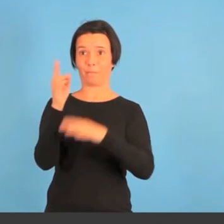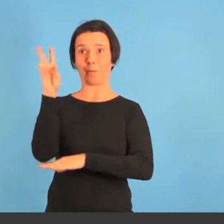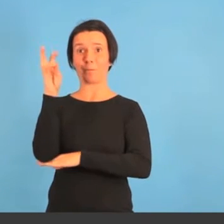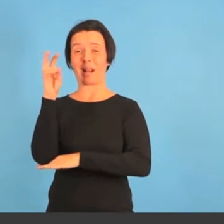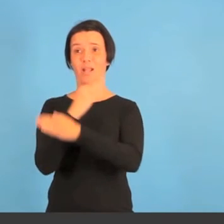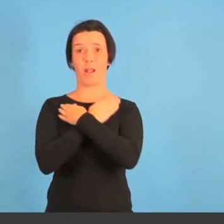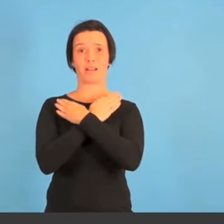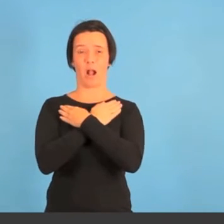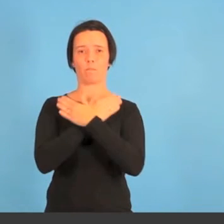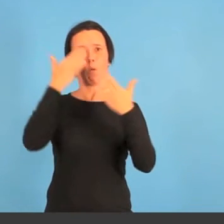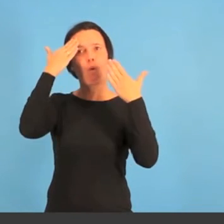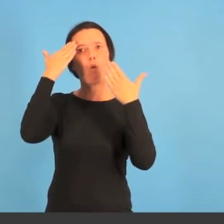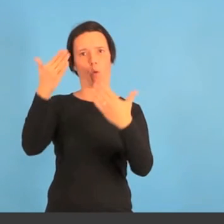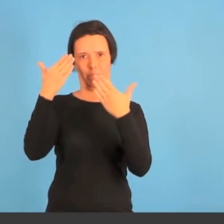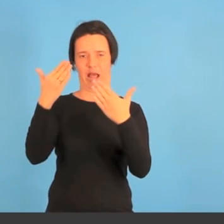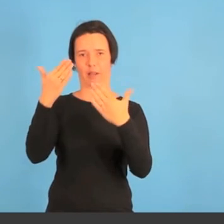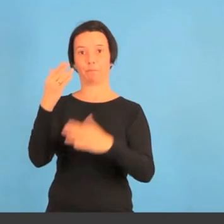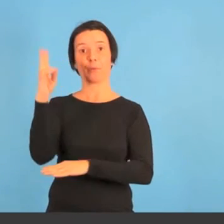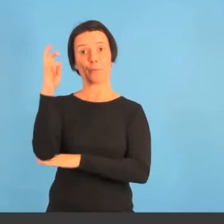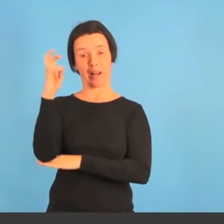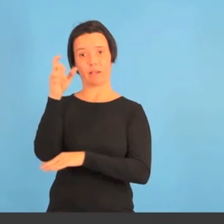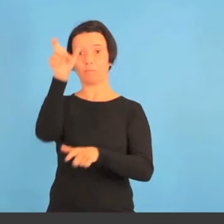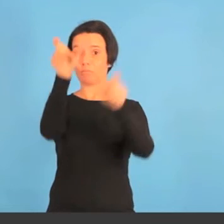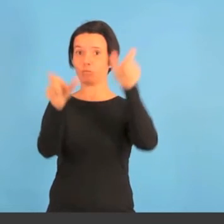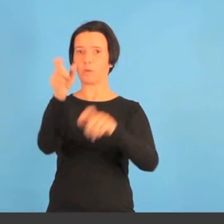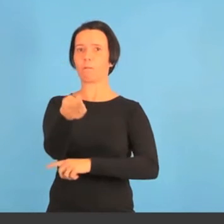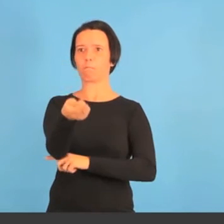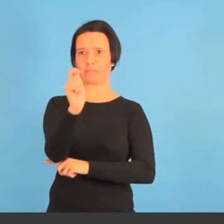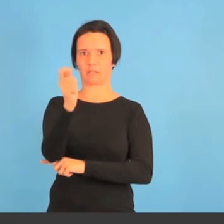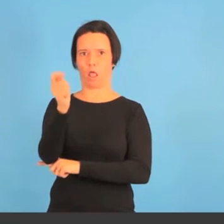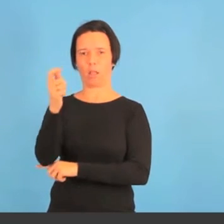Dedicada a la Virgen del Carmen, patrona de los marineros.